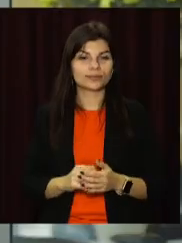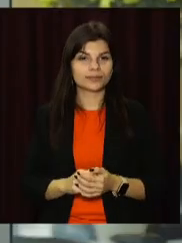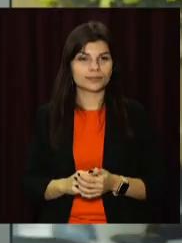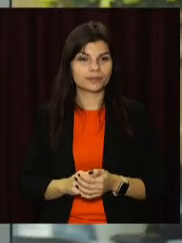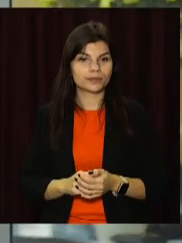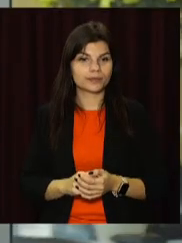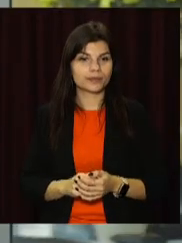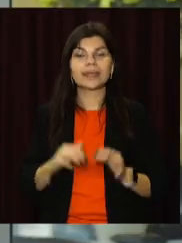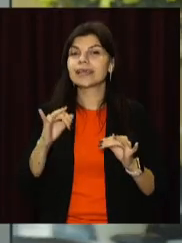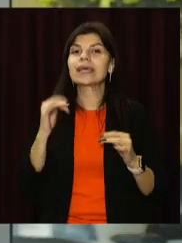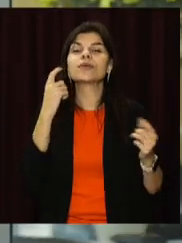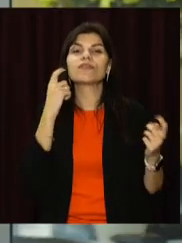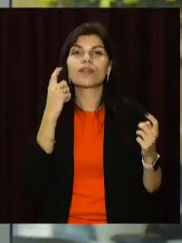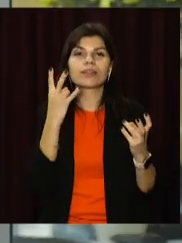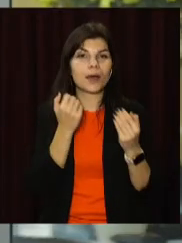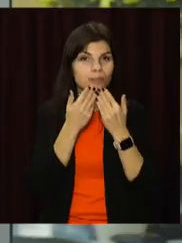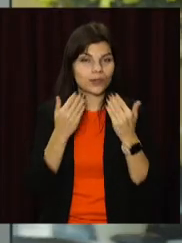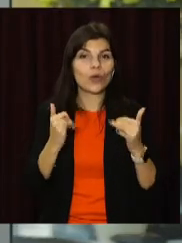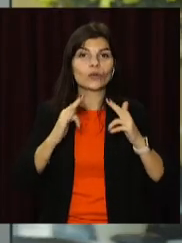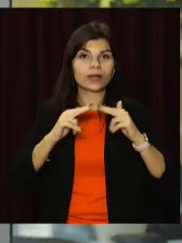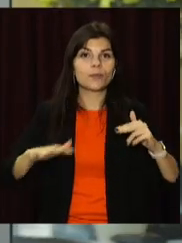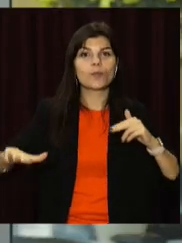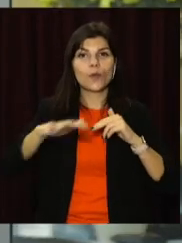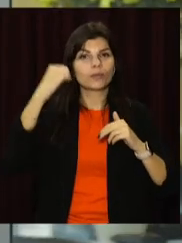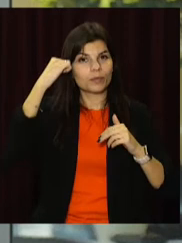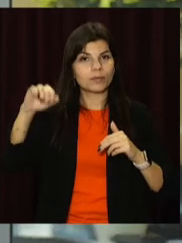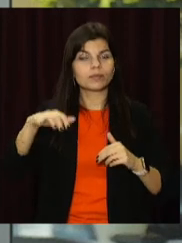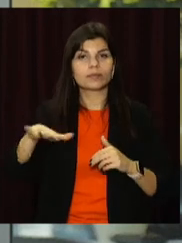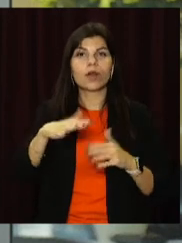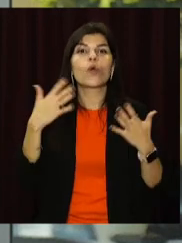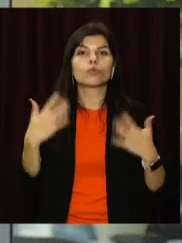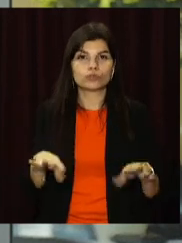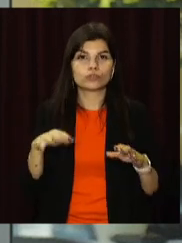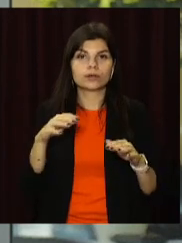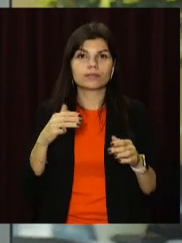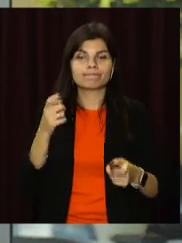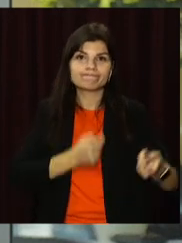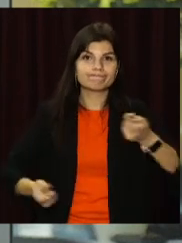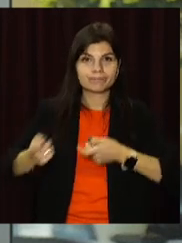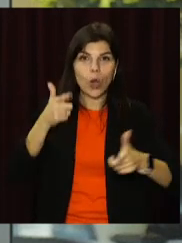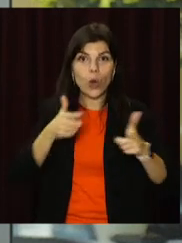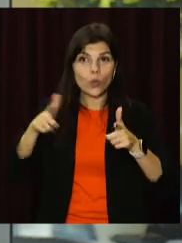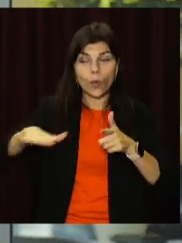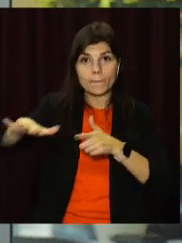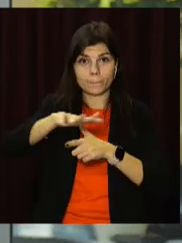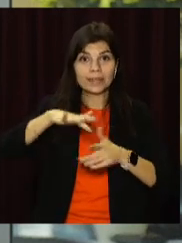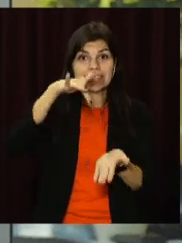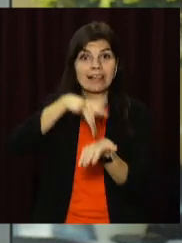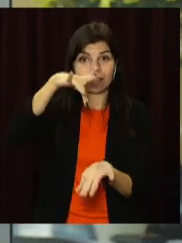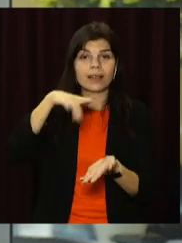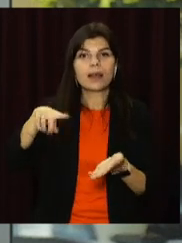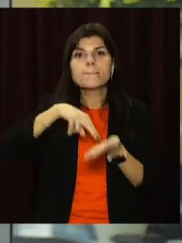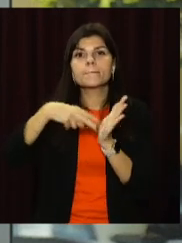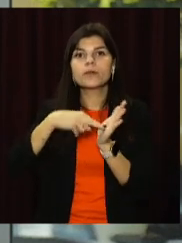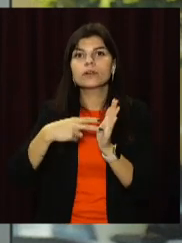І інформація на останок. У Дніпрі на площі Героїв Майдану вже облаштовують ковзанку просто неба. Усі роботи планують